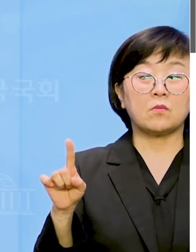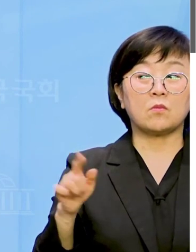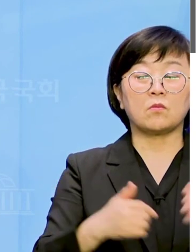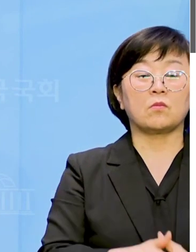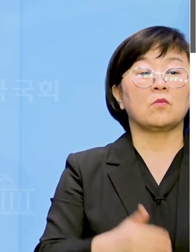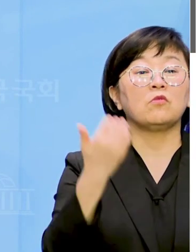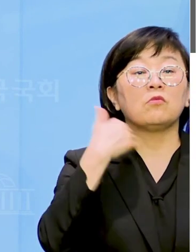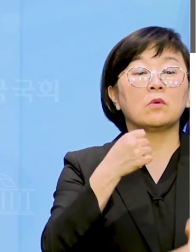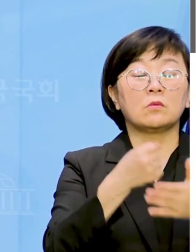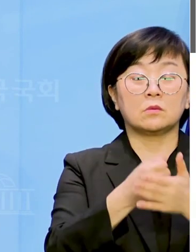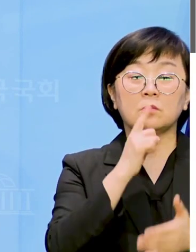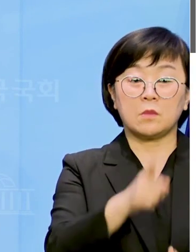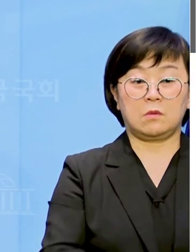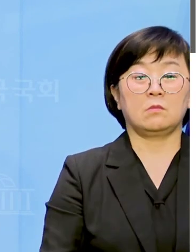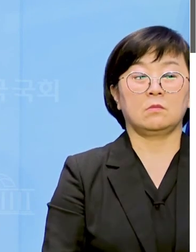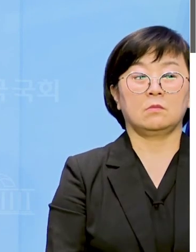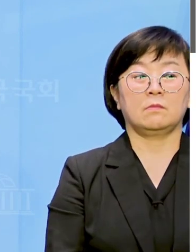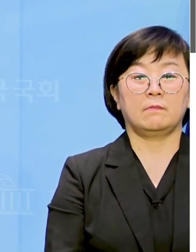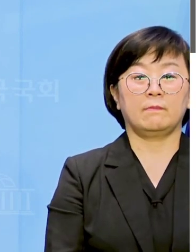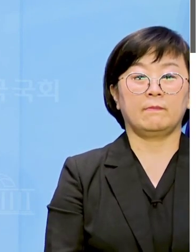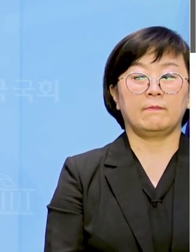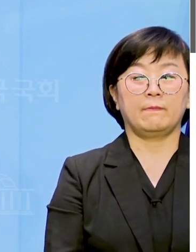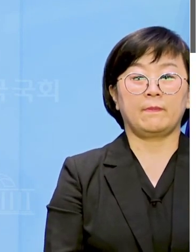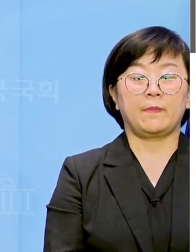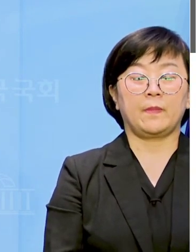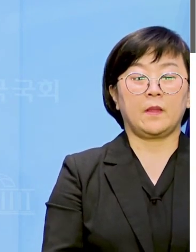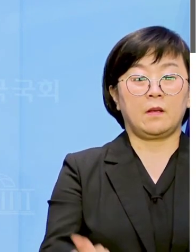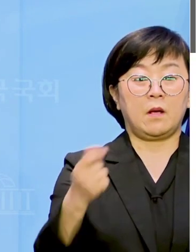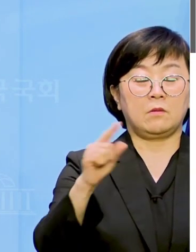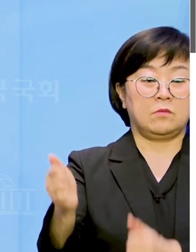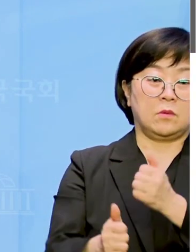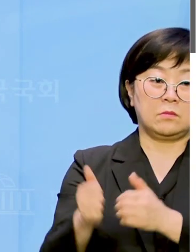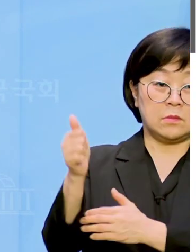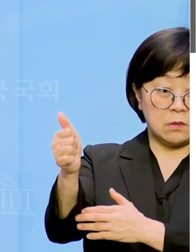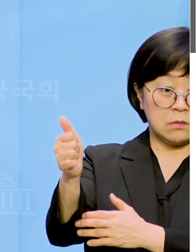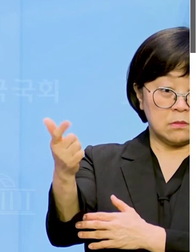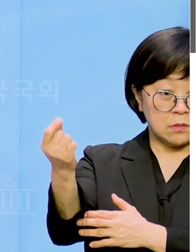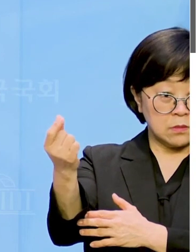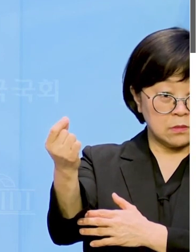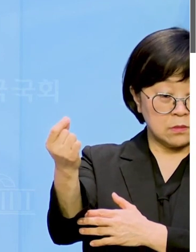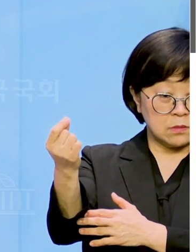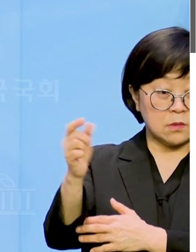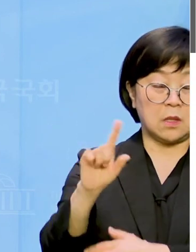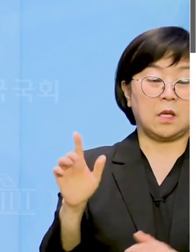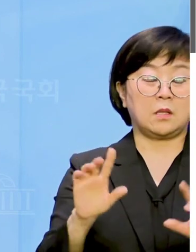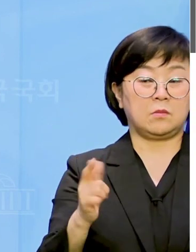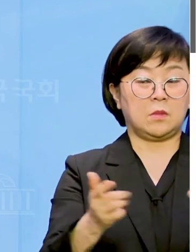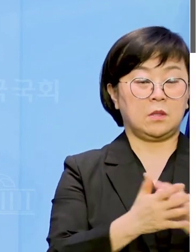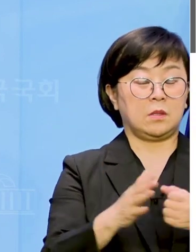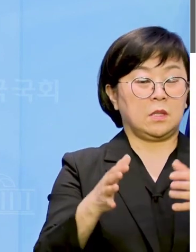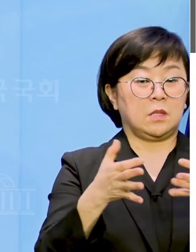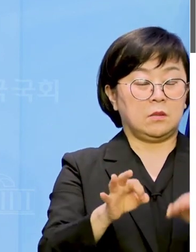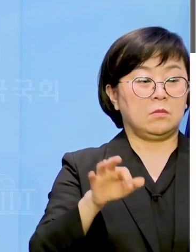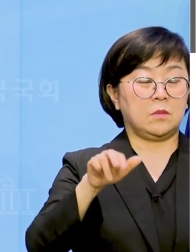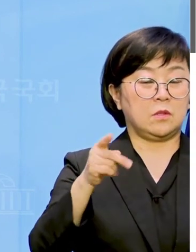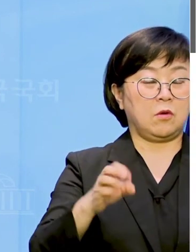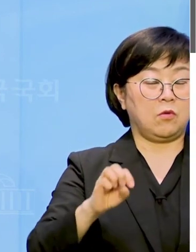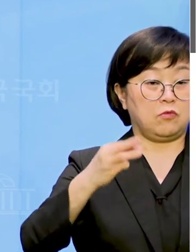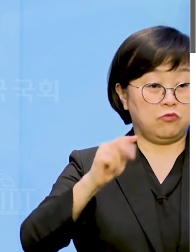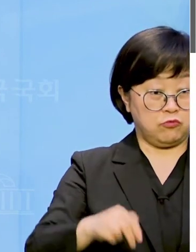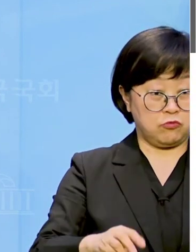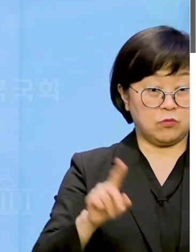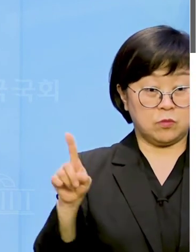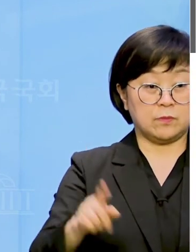누가 결정하는 것입니까? 한동훈 비대위원장입니까? 아니면 김경률 비대위원입니까?